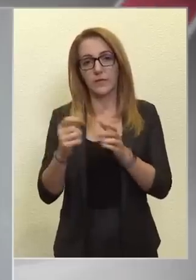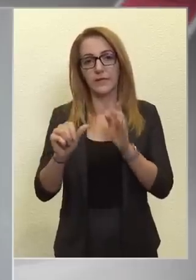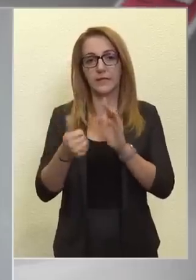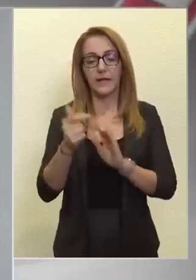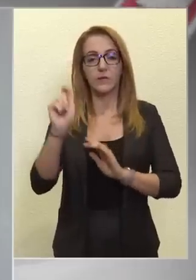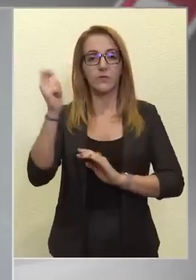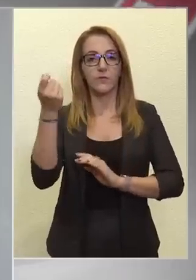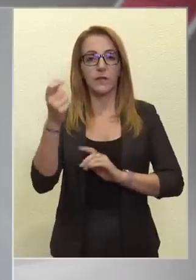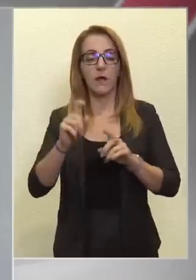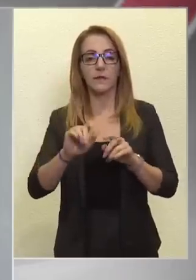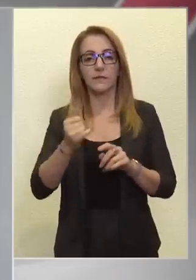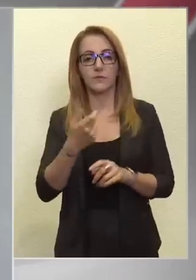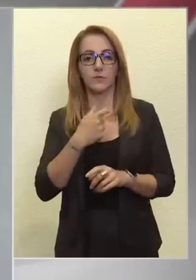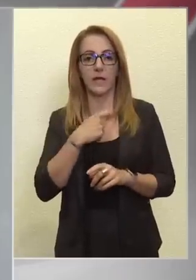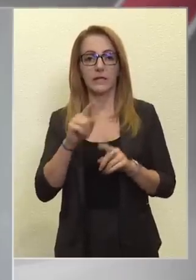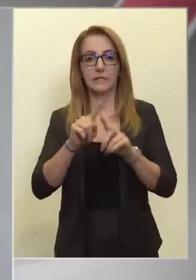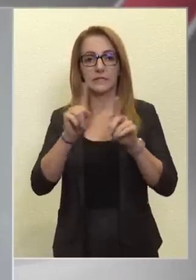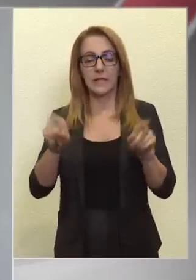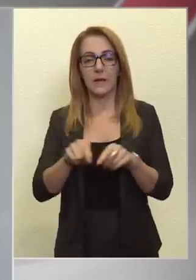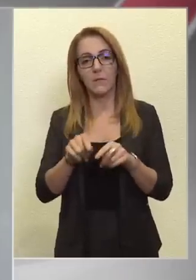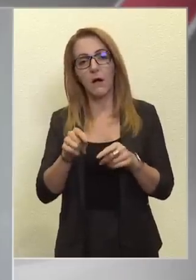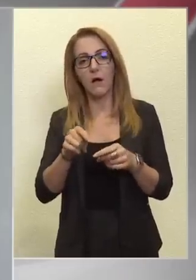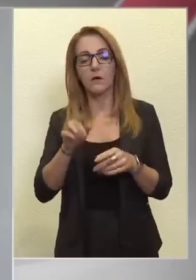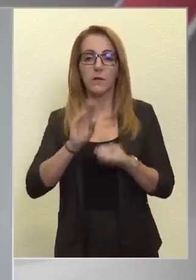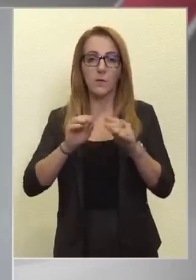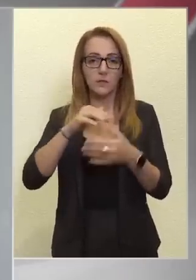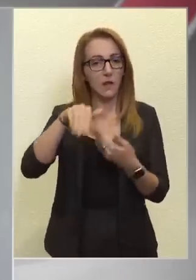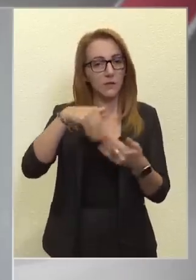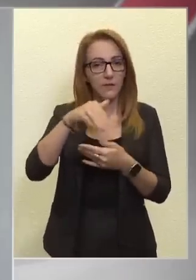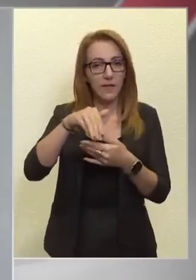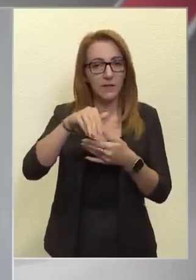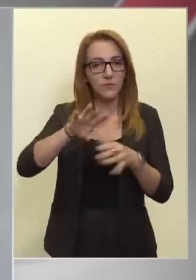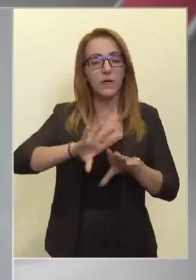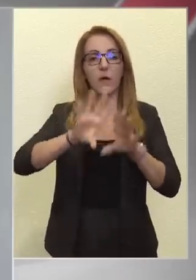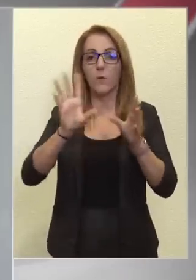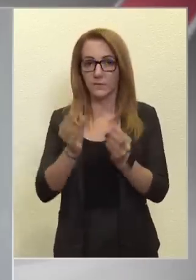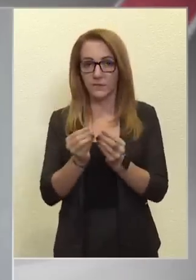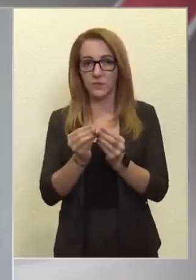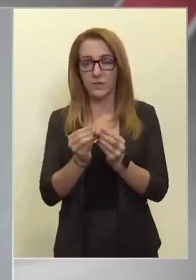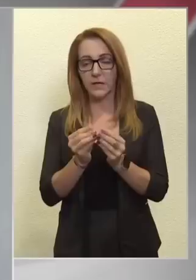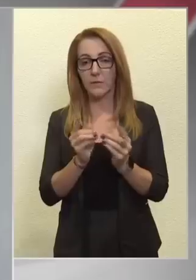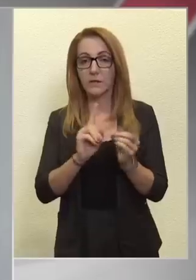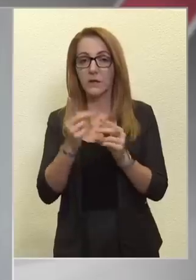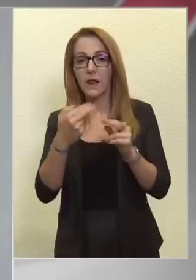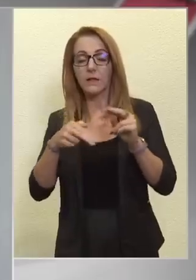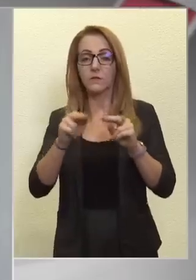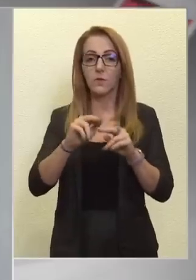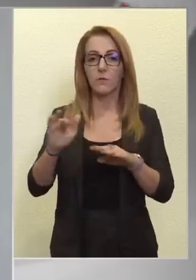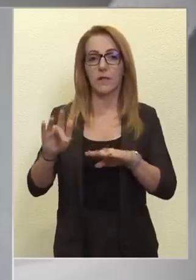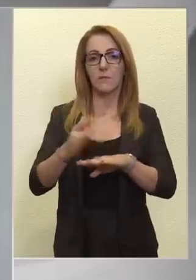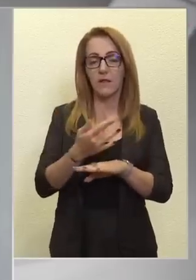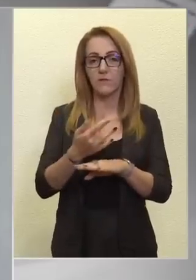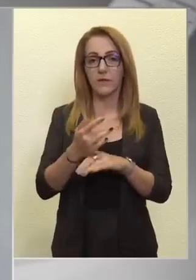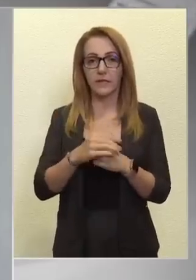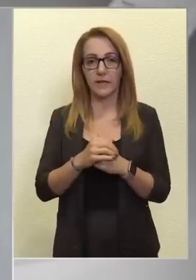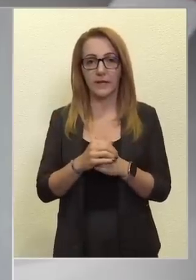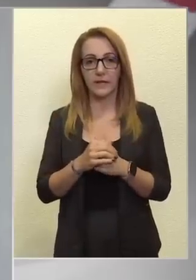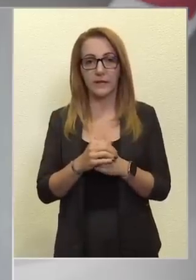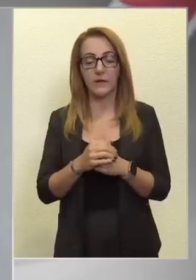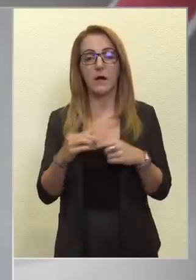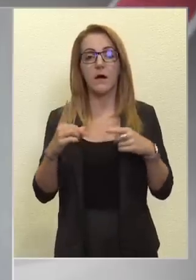villanyszámlák és gázszámlák, természetesen a tapasztalatok vegyesek, de összességében talán többen férnek bele a